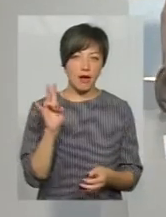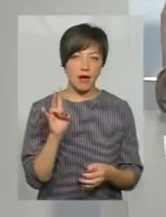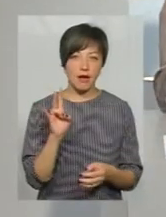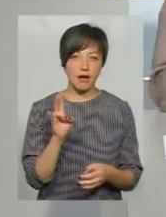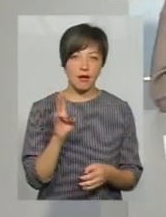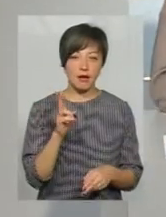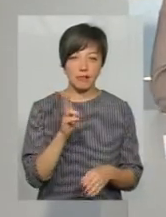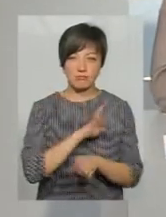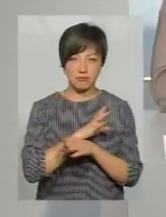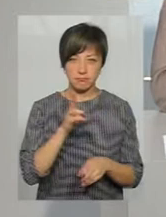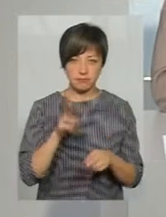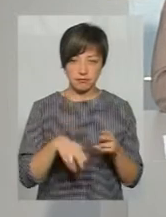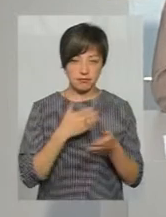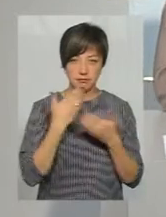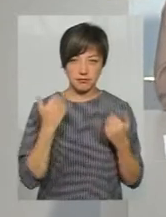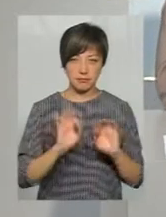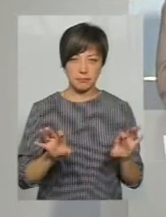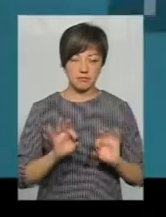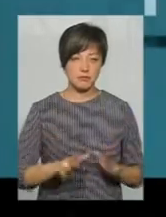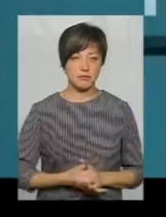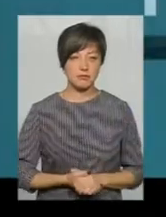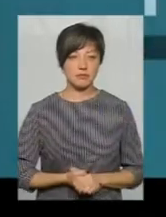пряма мова, пані Ульяна, і давайте почуємо.